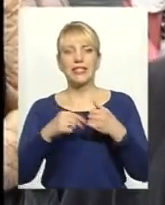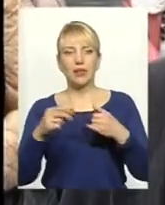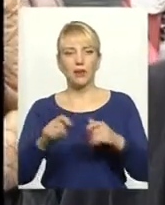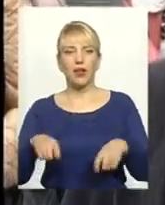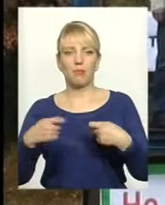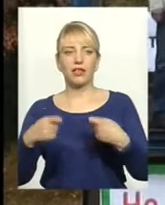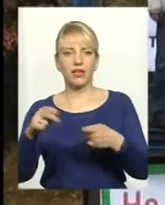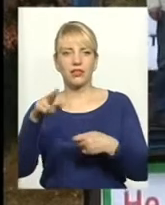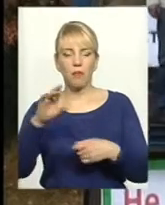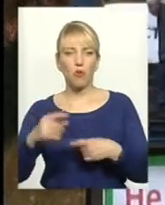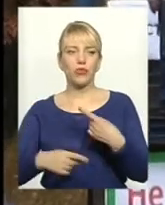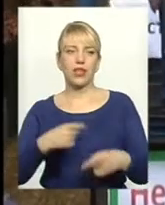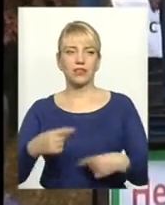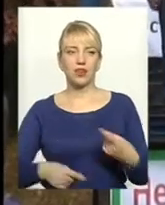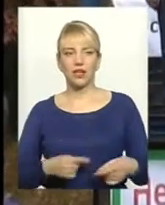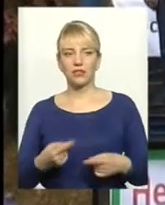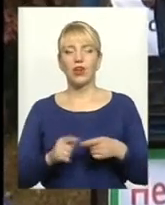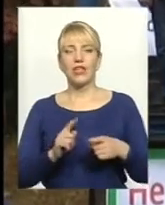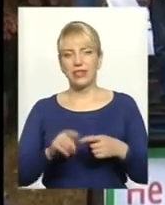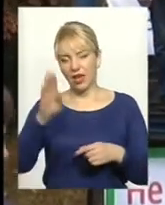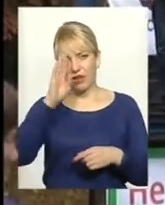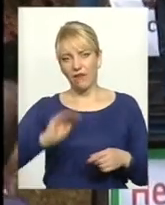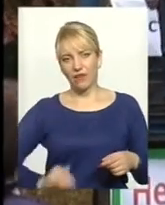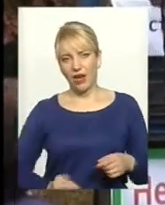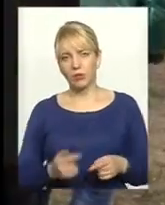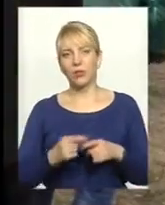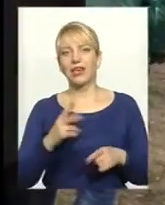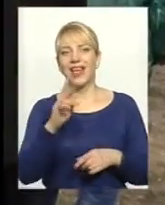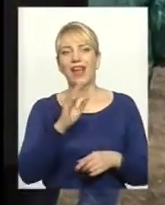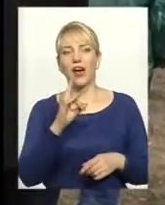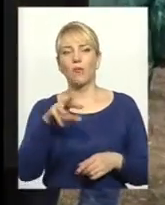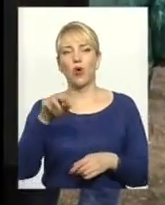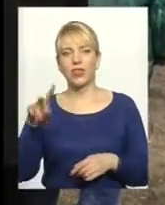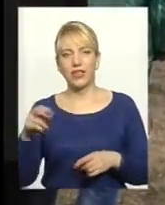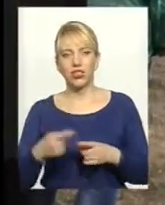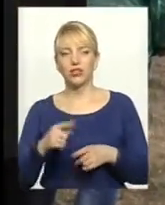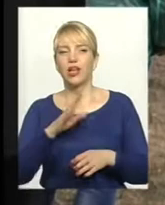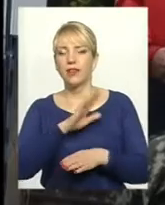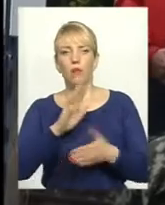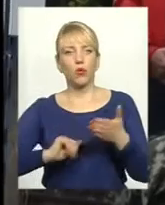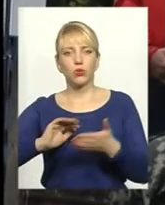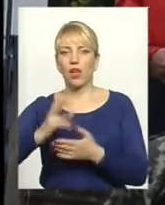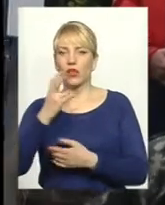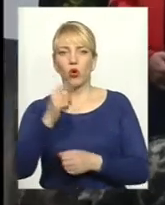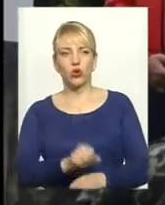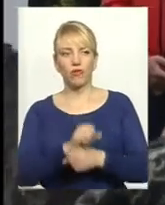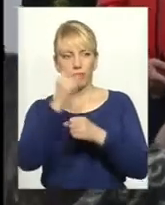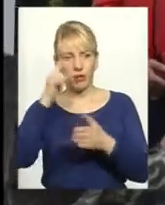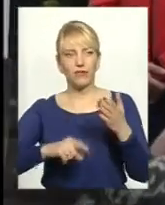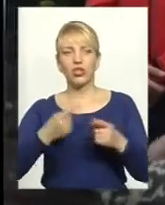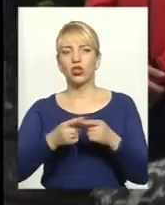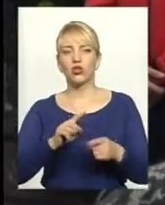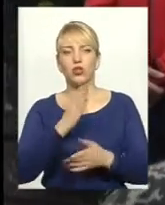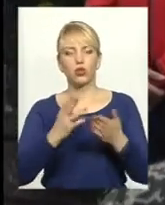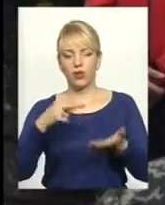наслідству. Цей фермер із Єрмолинеччини не пропускає жодного страйку. Упевнений, якщо не постояти за себе, фермерство